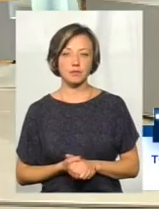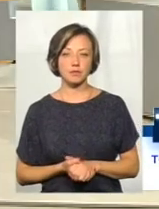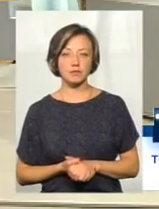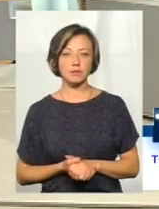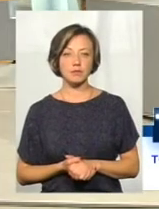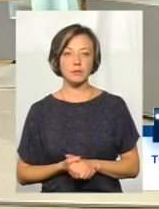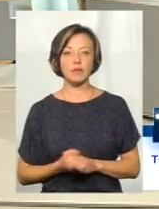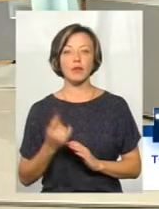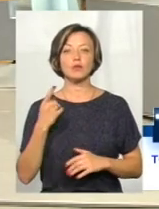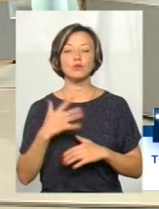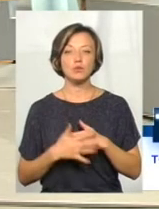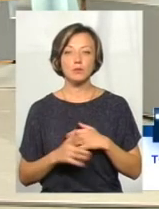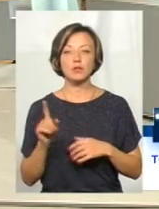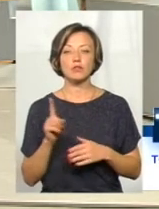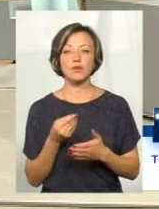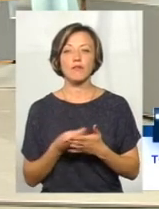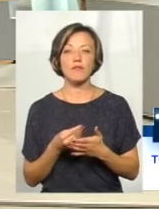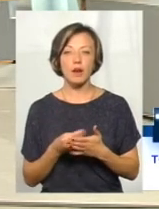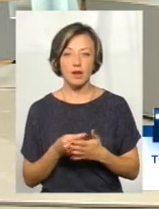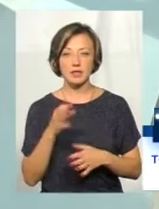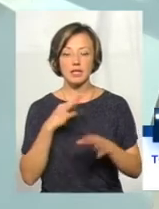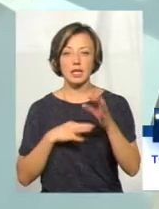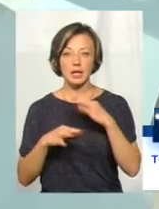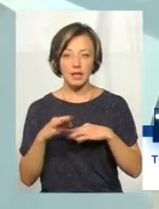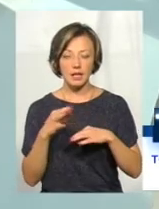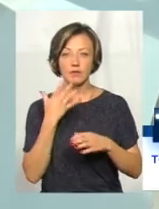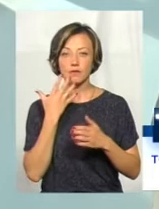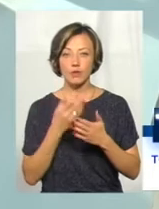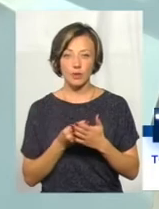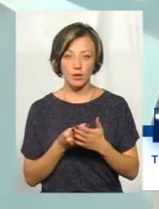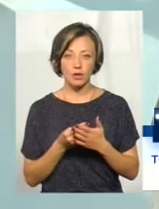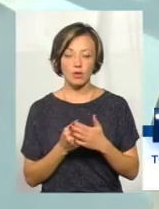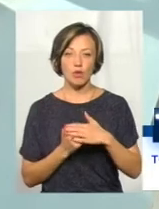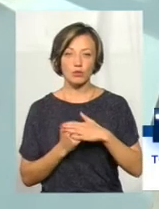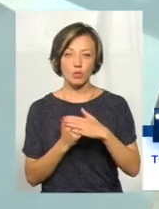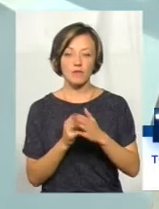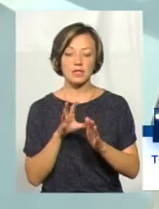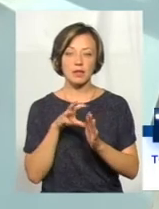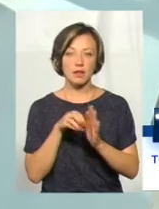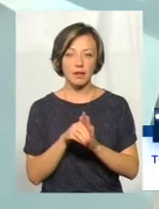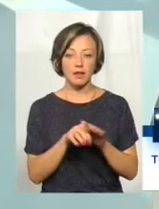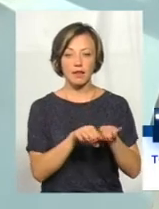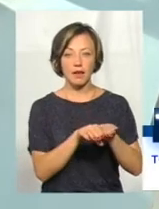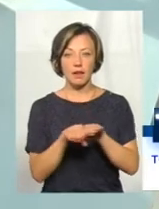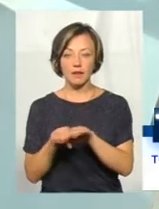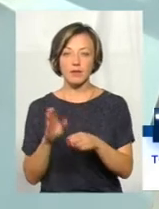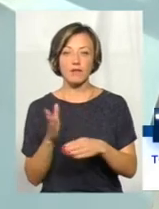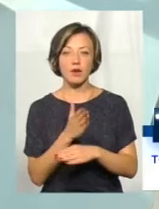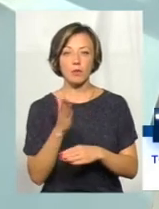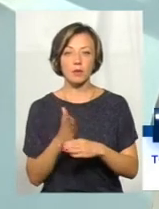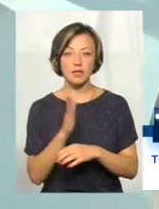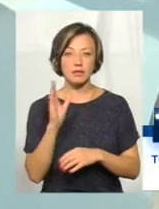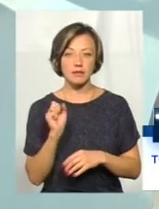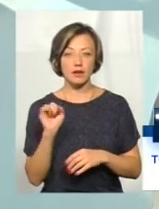Зрозуміло, що вартість ліки все ж таки в своїй основі закладається на рівні виробництва